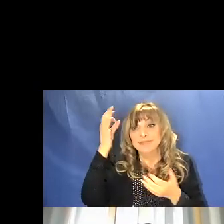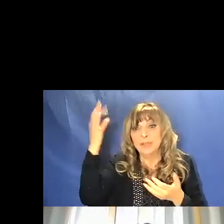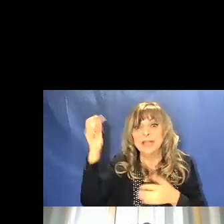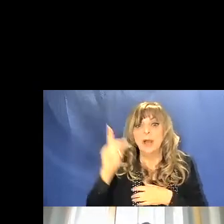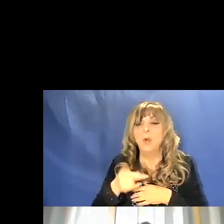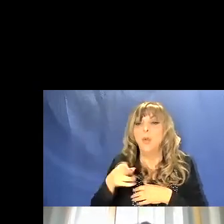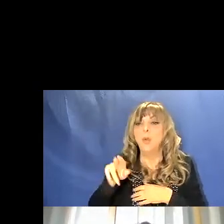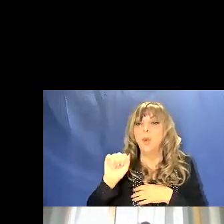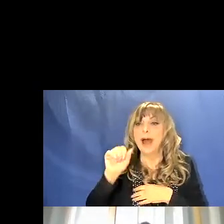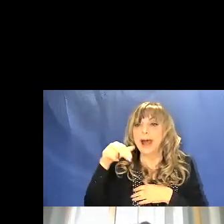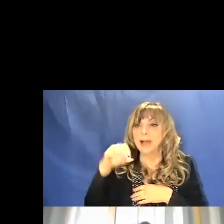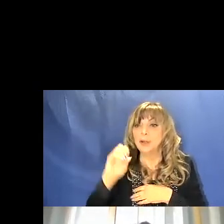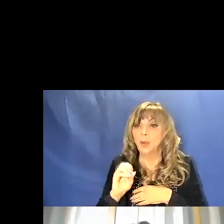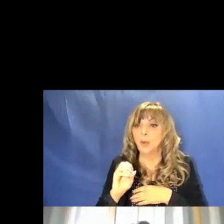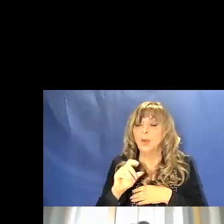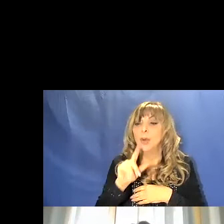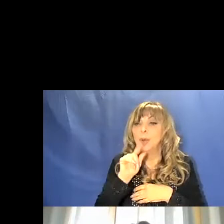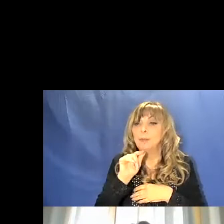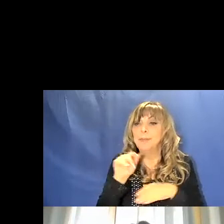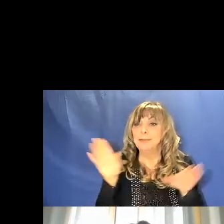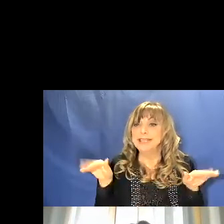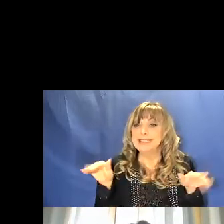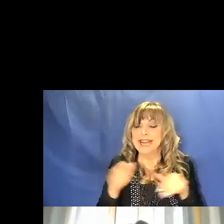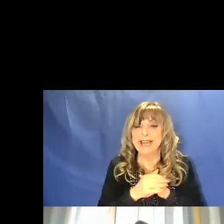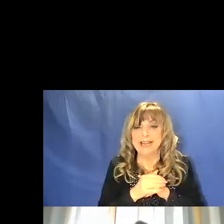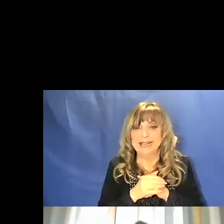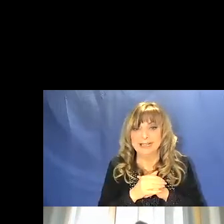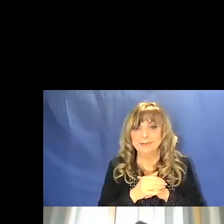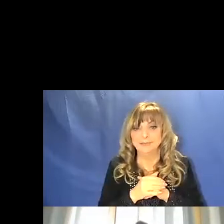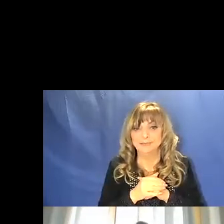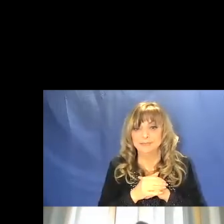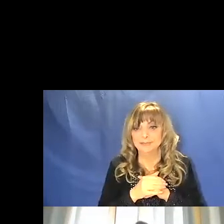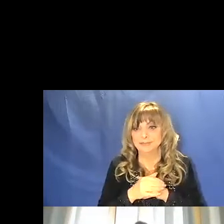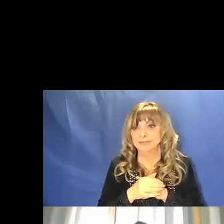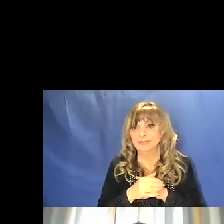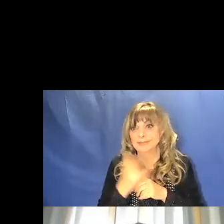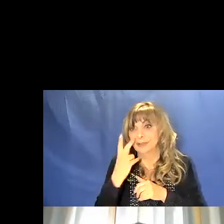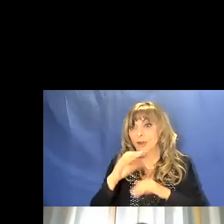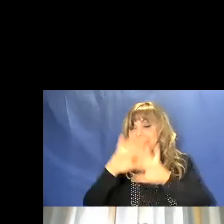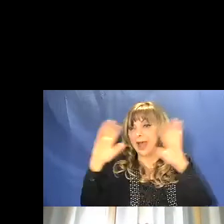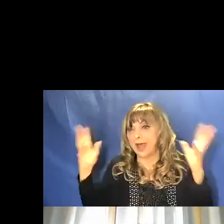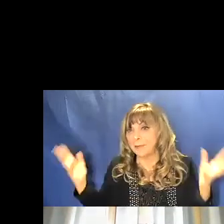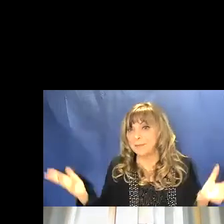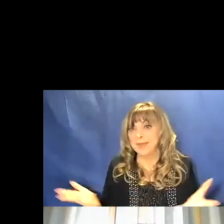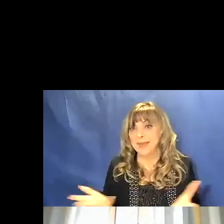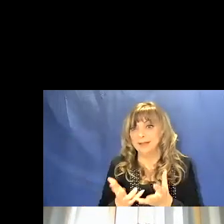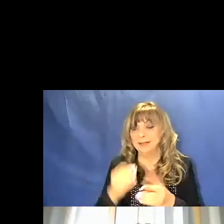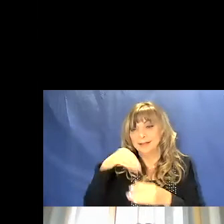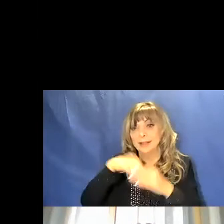pipistrelli gli escrementi dei pipistrelli che sono frequenti appunto negli ambienti di grotta